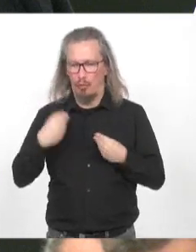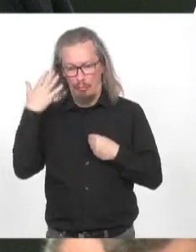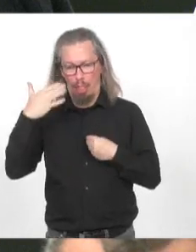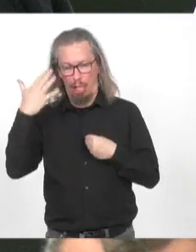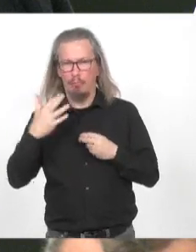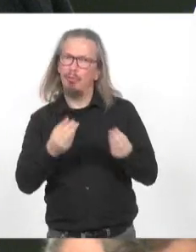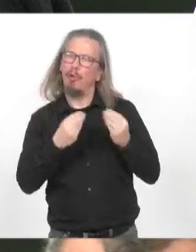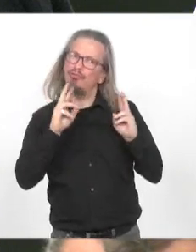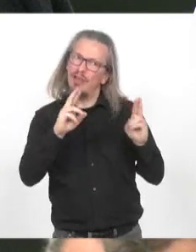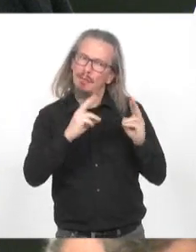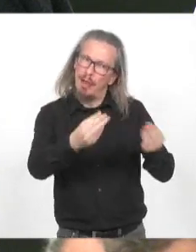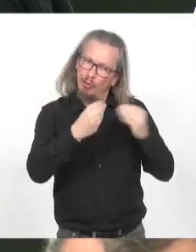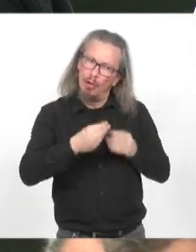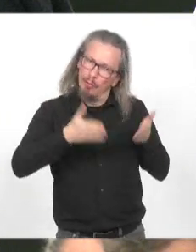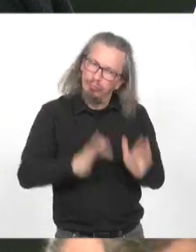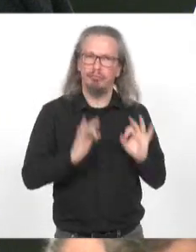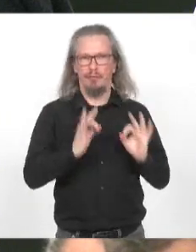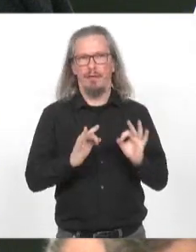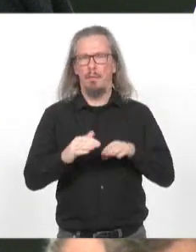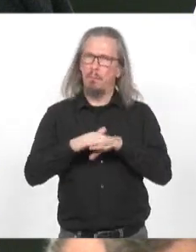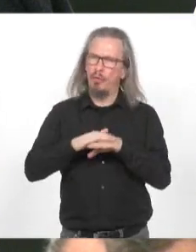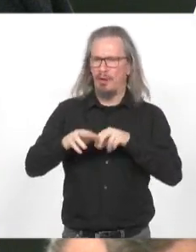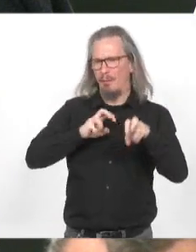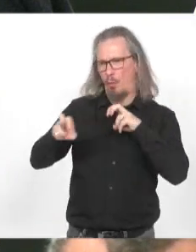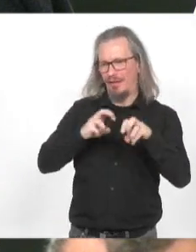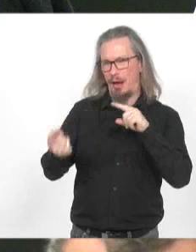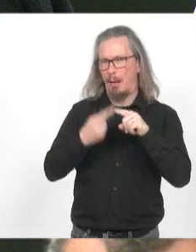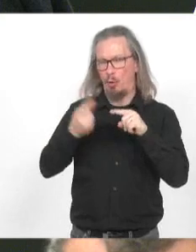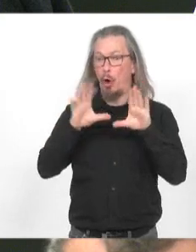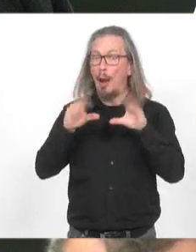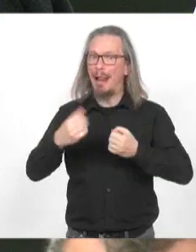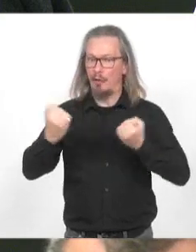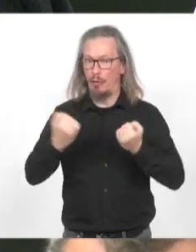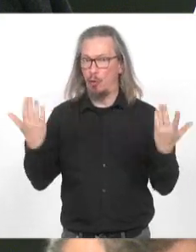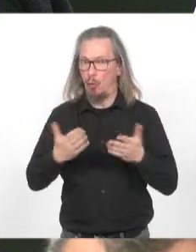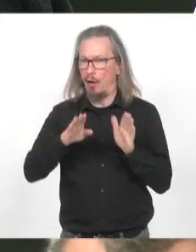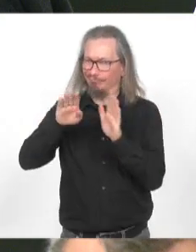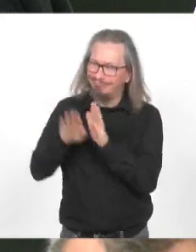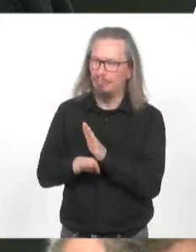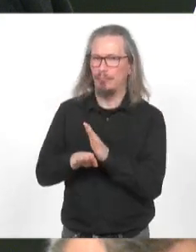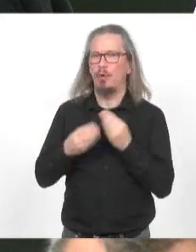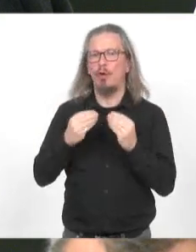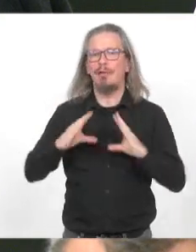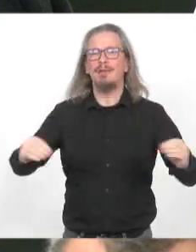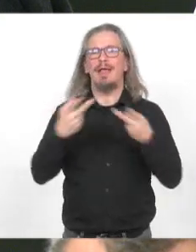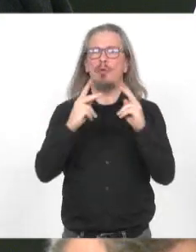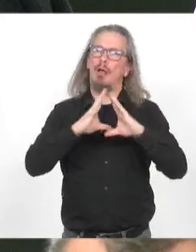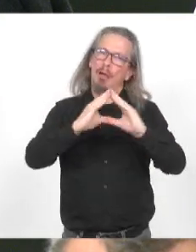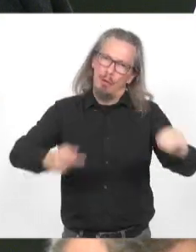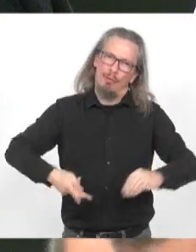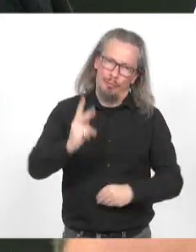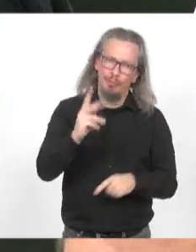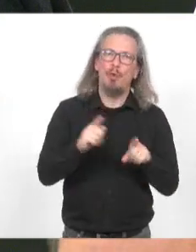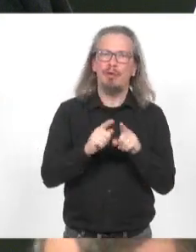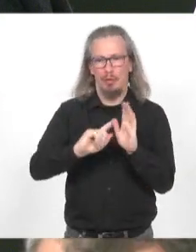mesures pour une politique de mobilité qui repense la place de la voiture, apaise l'espace public, renforce